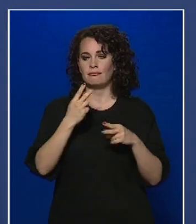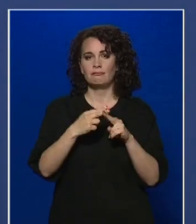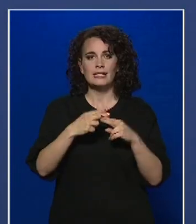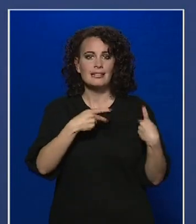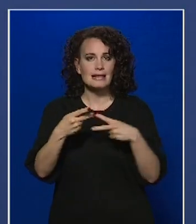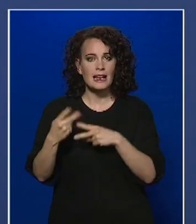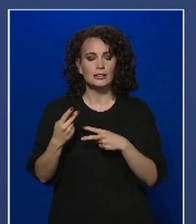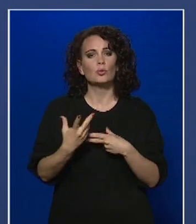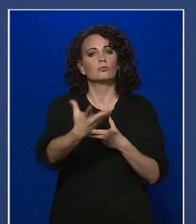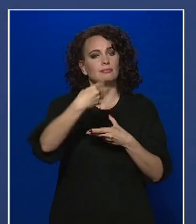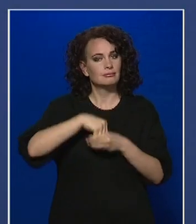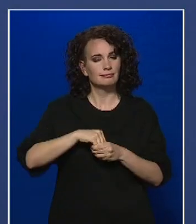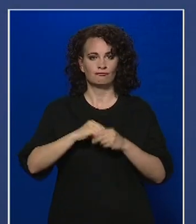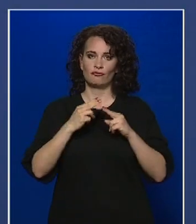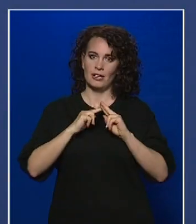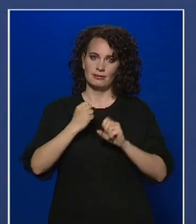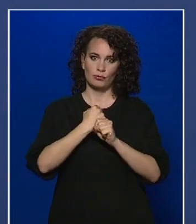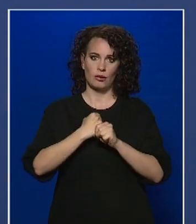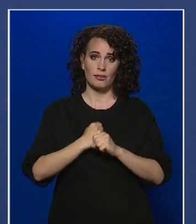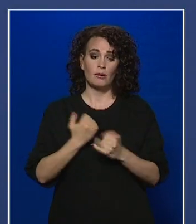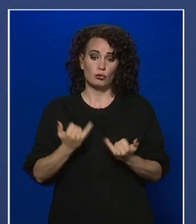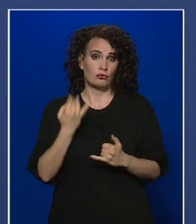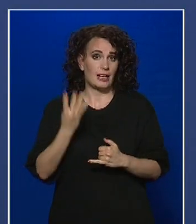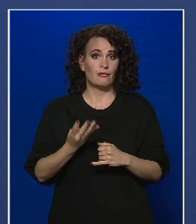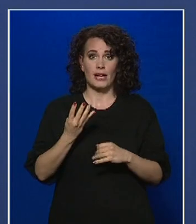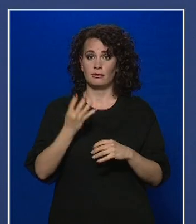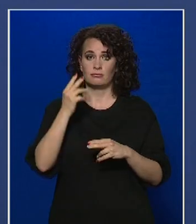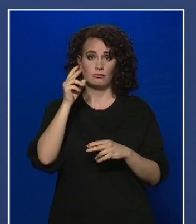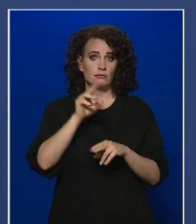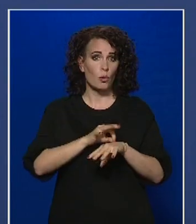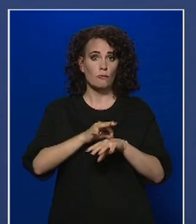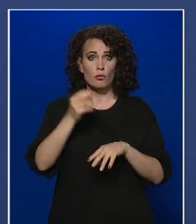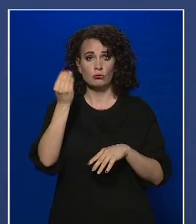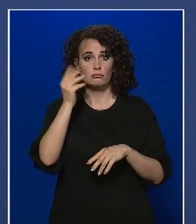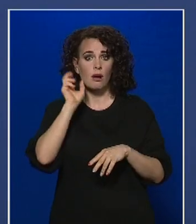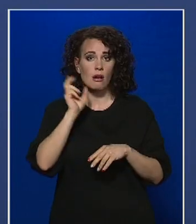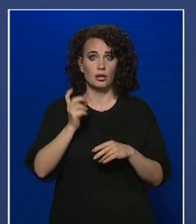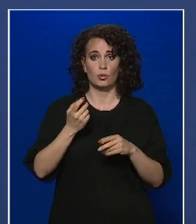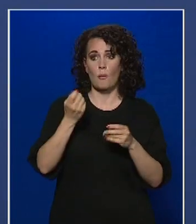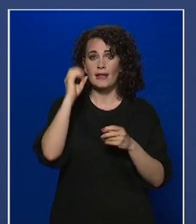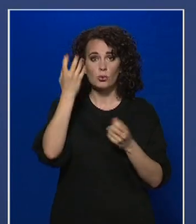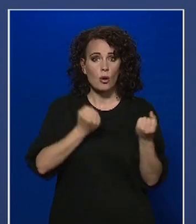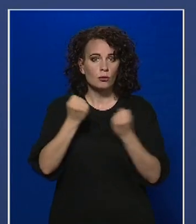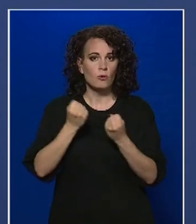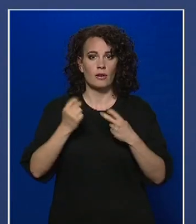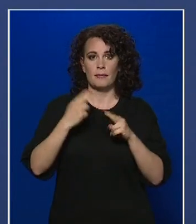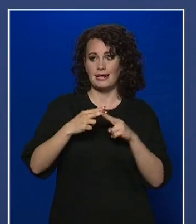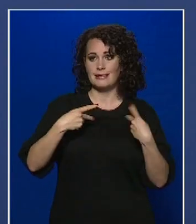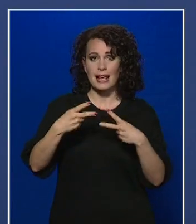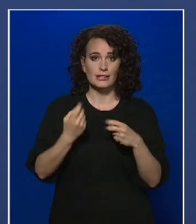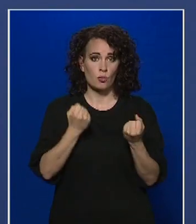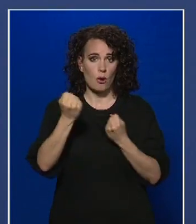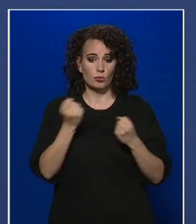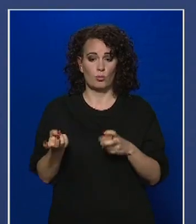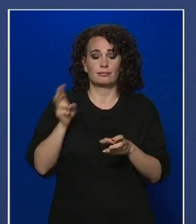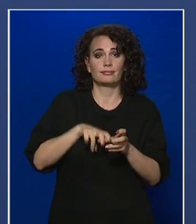segíti. A mai nap is több mint 40 orvostanhallgató az, aki a mentőautóinkon, betegszállító autókon teljesít szolgálatot. Több